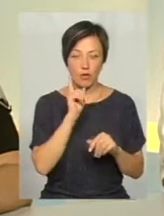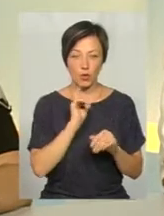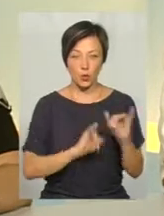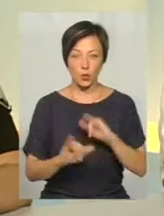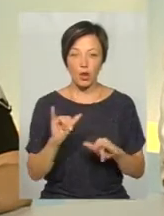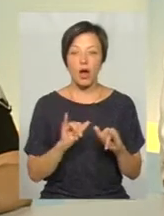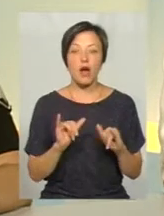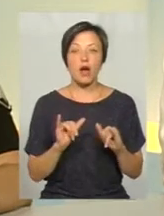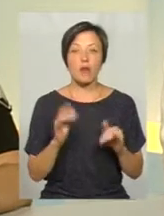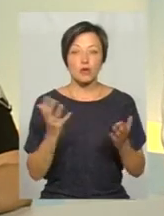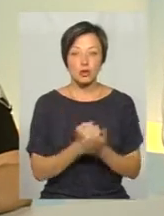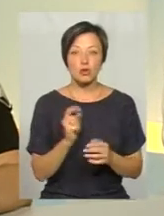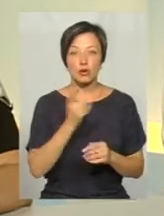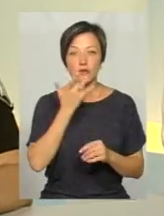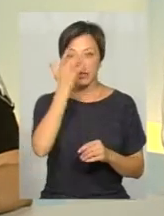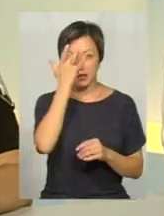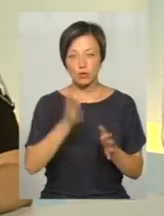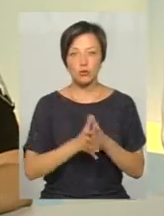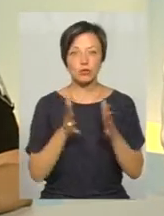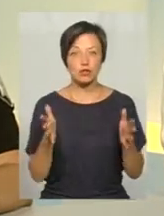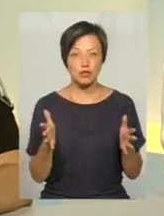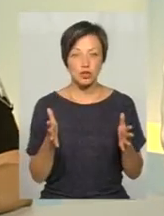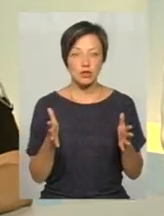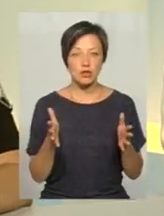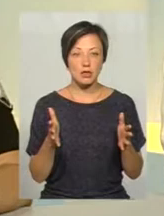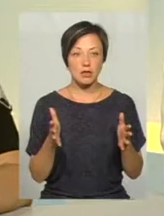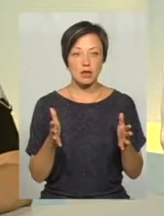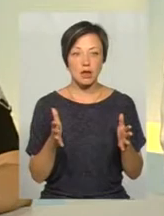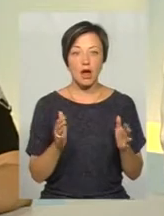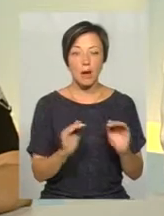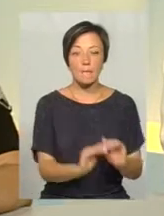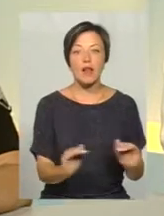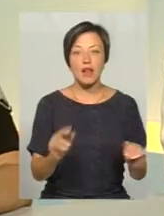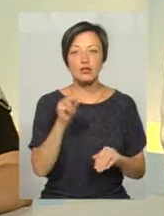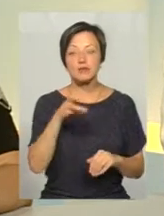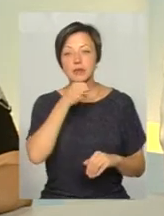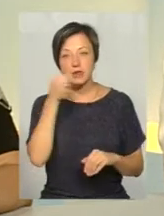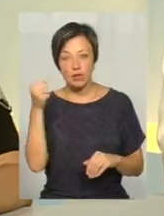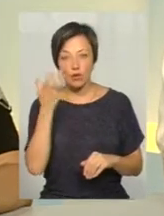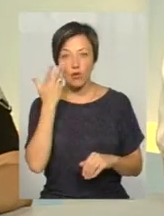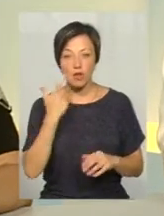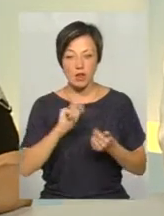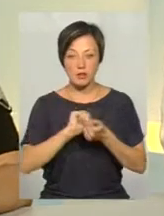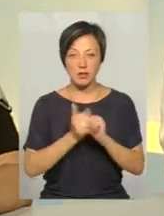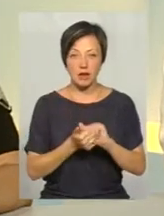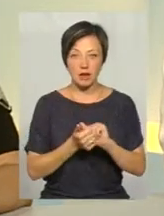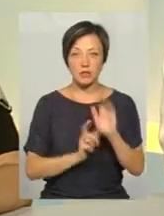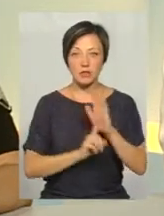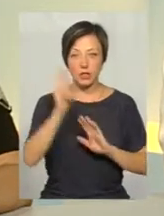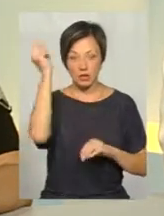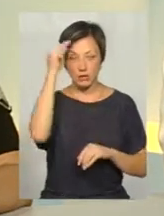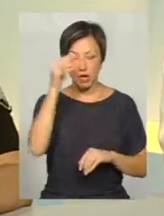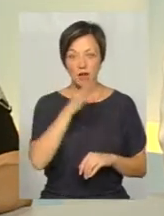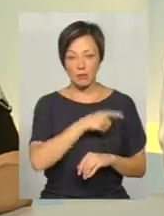Тому влітку більше ніби менших пацієнтів, чим старших. Коли міняється, наступає навчальний